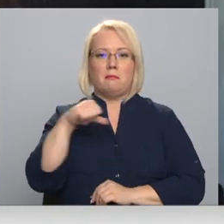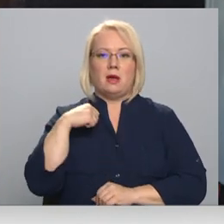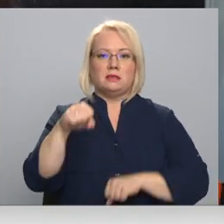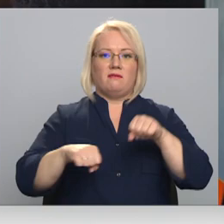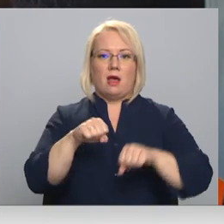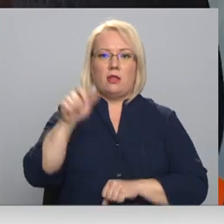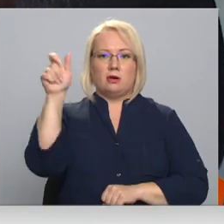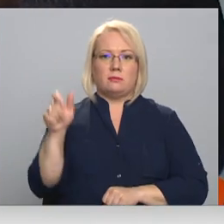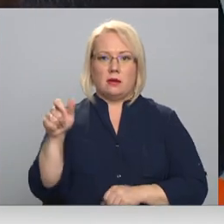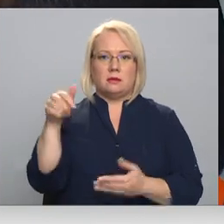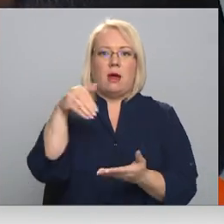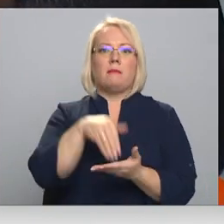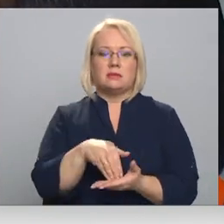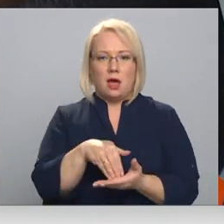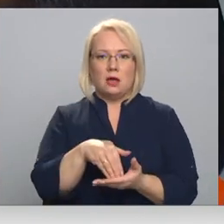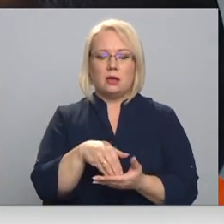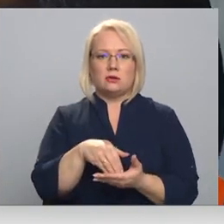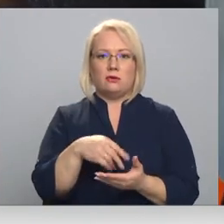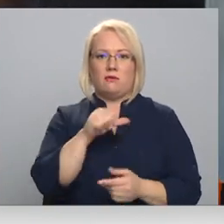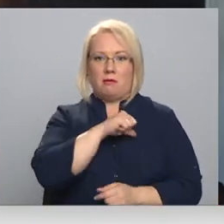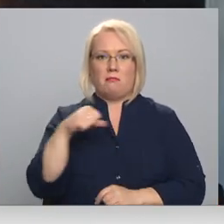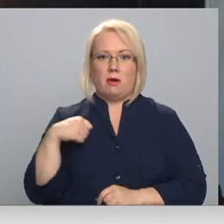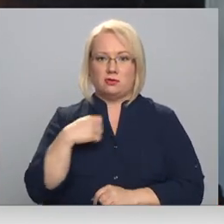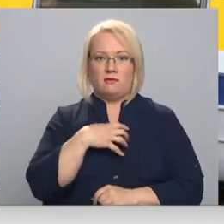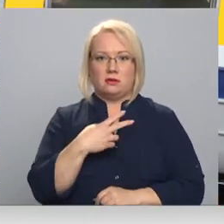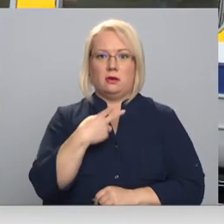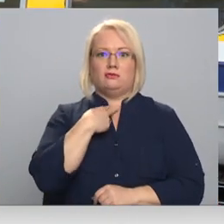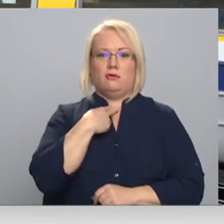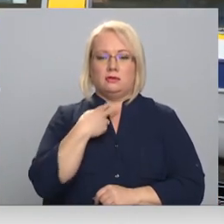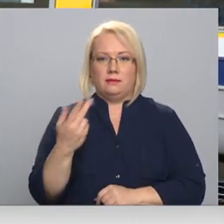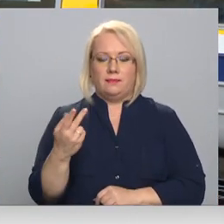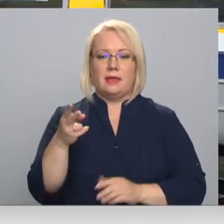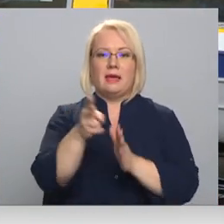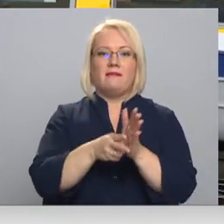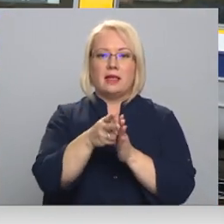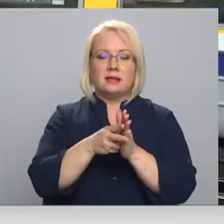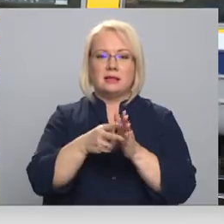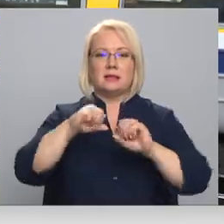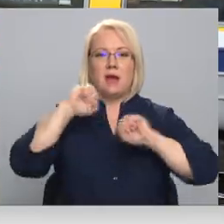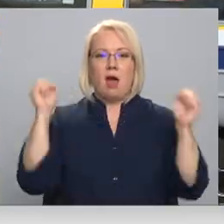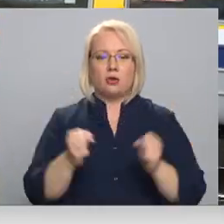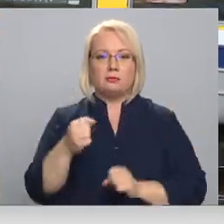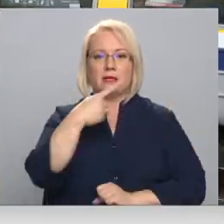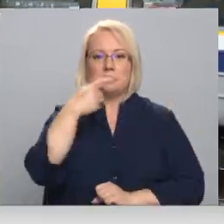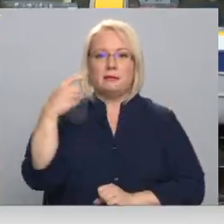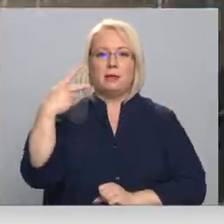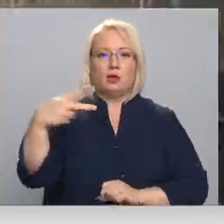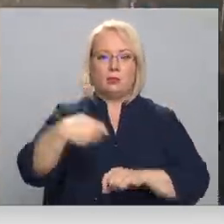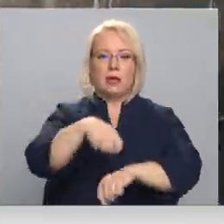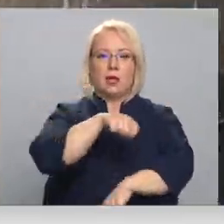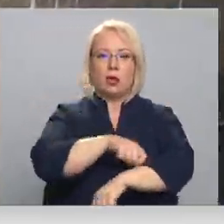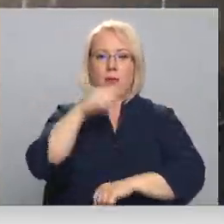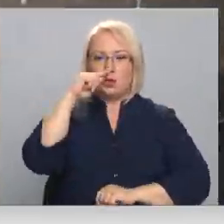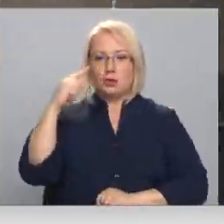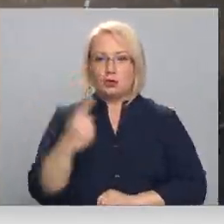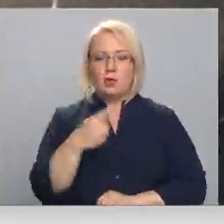apstājās uz kaut kādu brīdi un tur stāvies skatēs, es domāju, ka viņiem arī vajadzēja pēc tam ielaugt alku. Vilciens spēj attīstīt ātrumu līdz 120 kilometriem stundā,